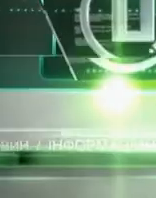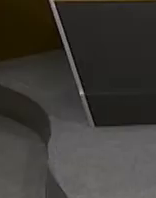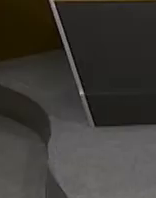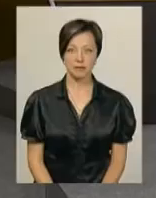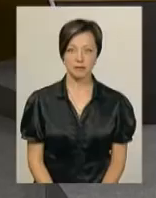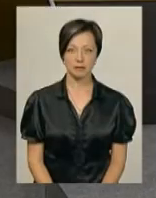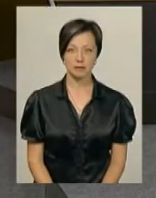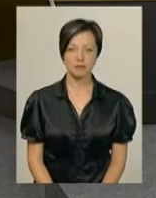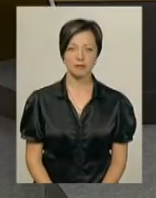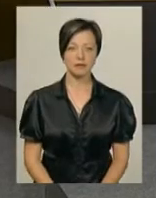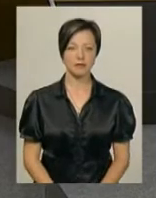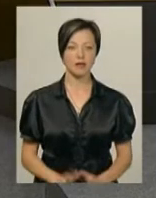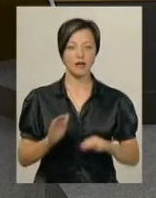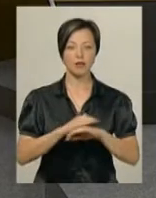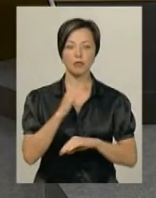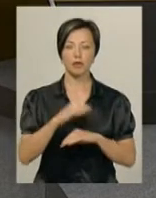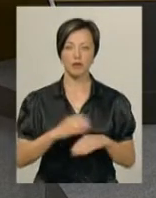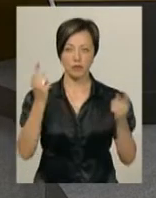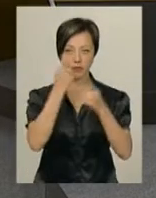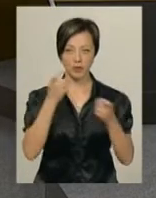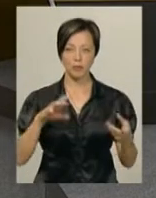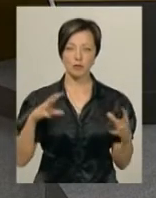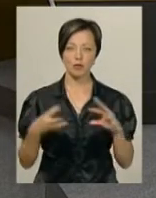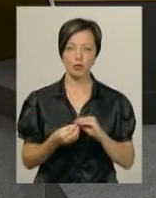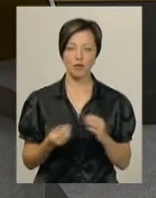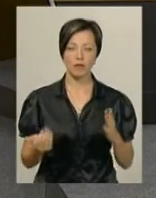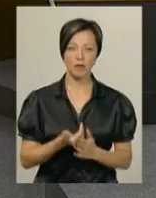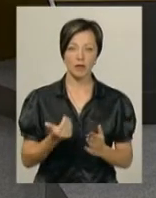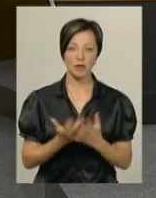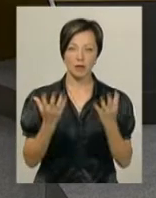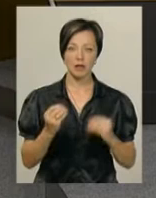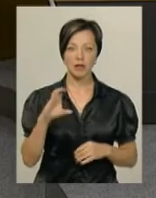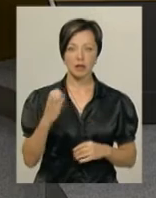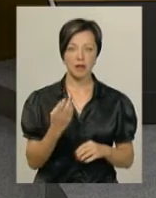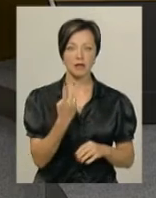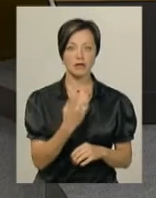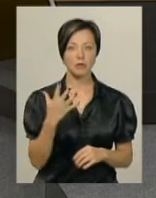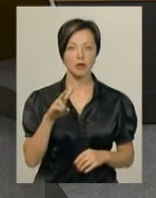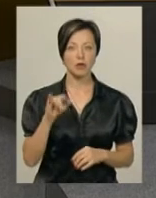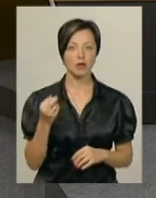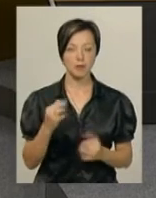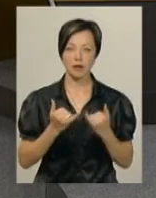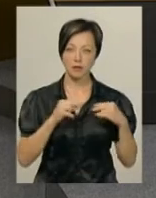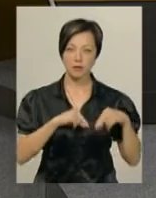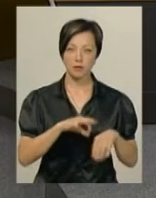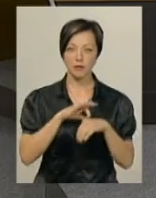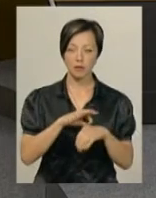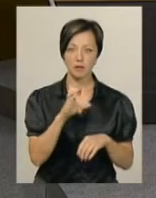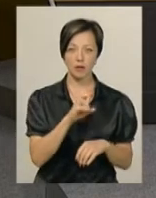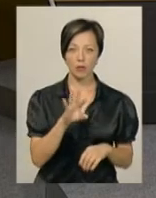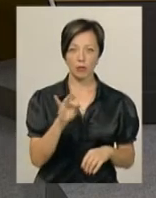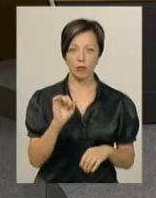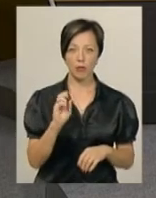Музика Доброго вечора, в ефірі підсумковий інформаційний випуск середи 25 липня. В студії ведуча Світлана